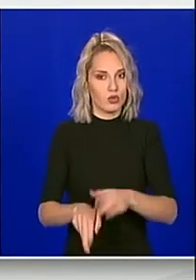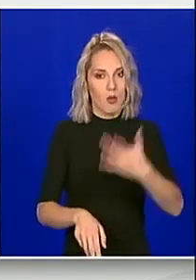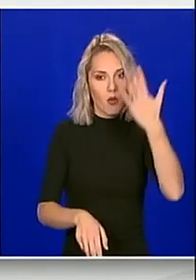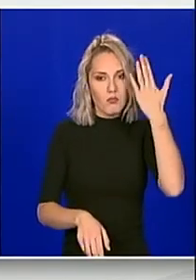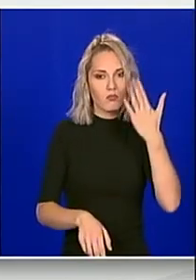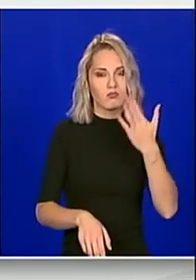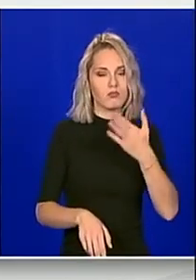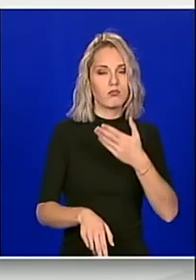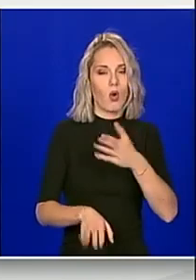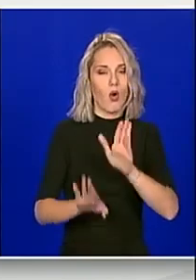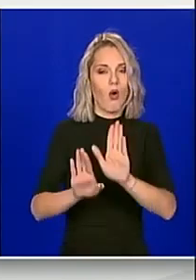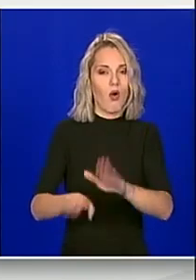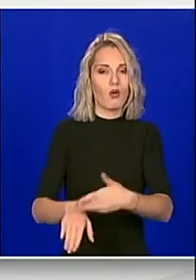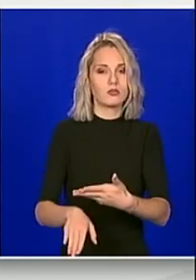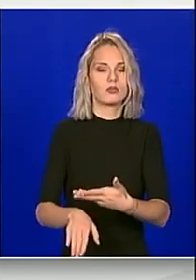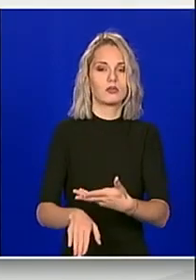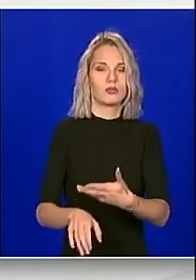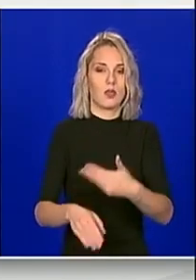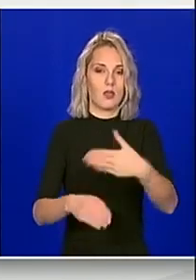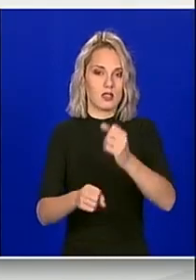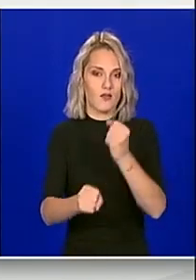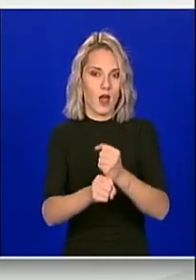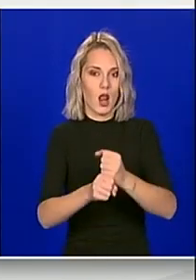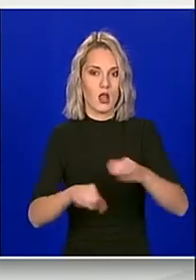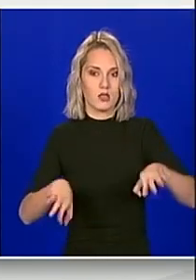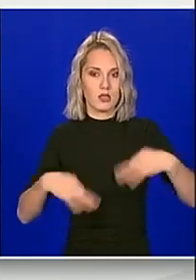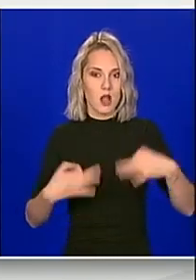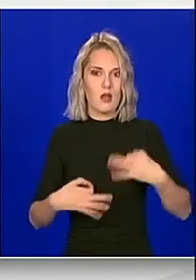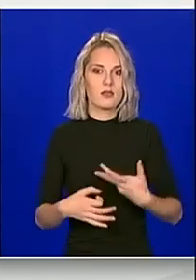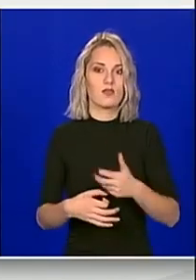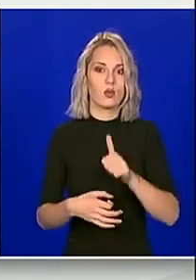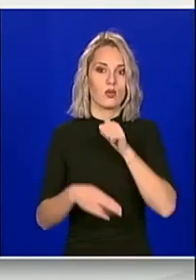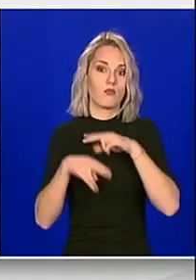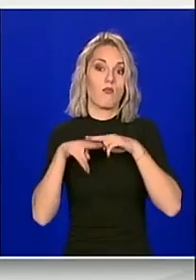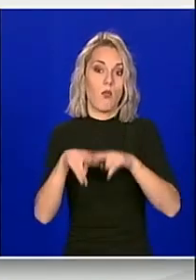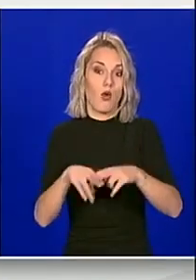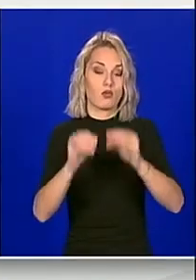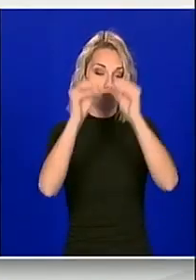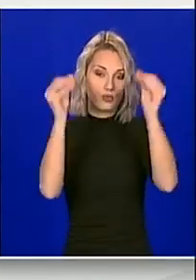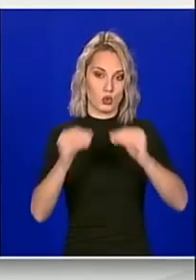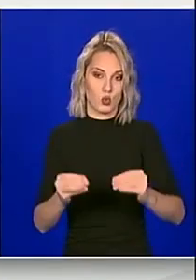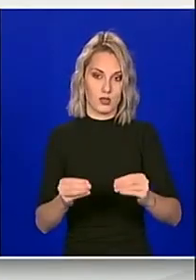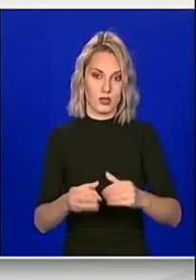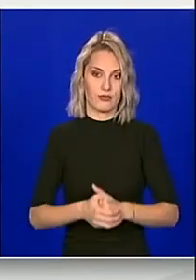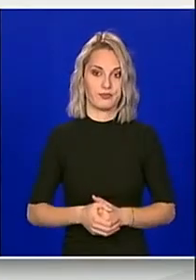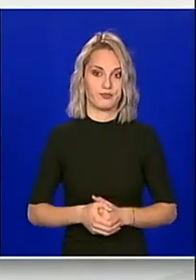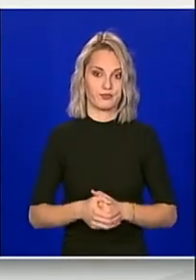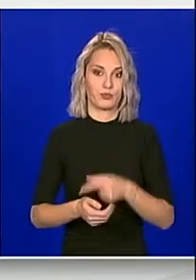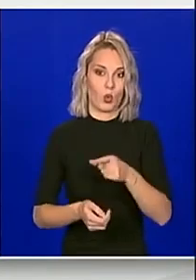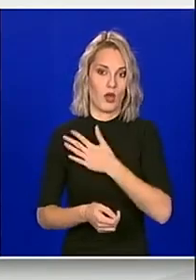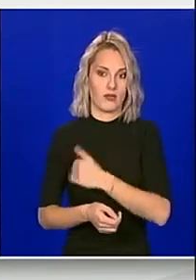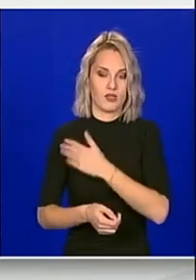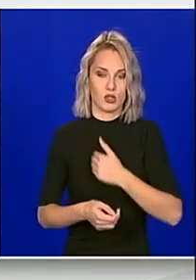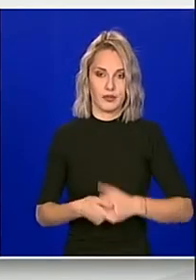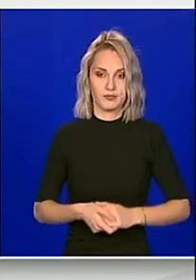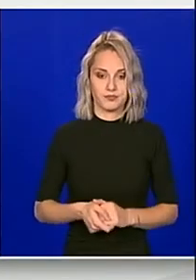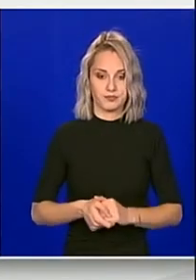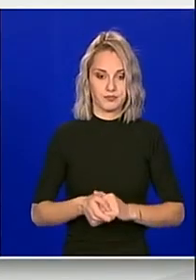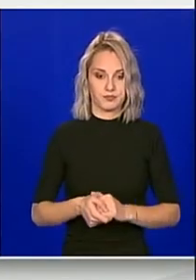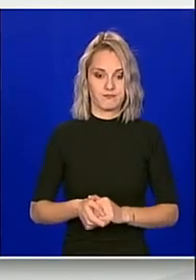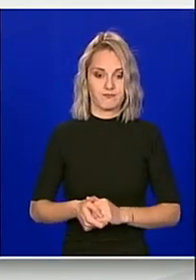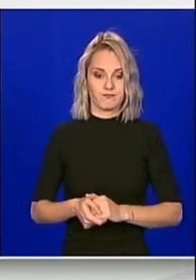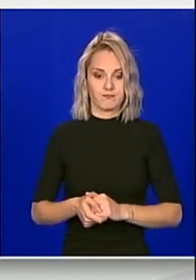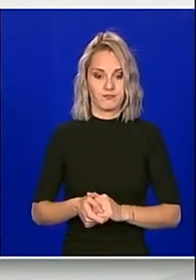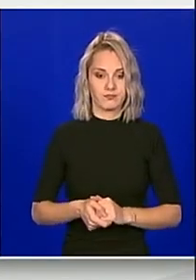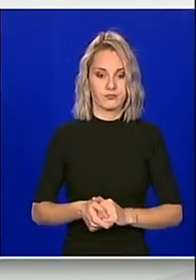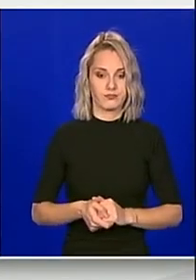funkcija zdravstvenog, pogotovo bolničkog sustava u Republici Hrvatskoj. Što